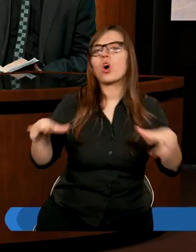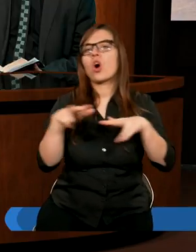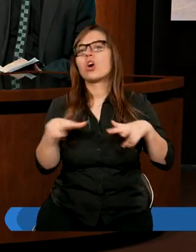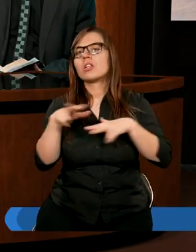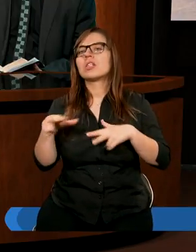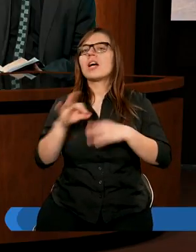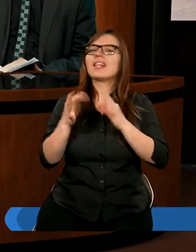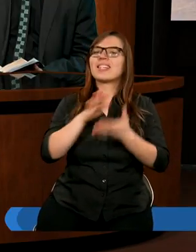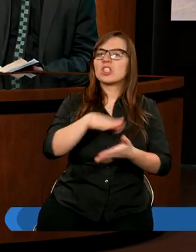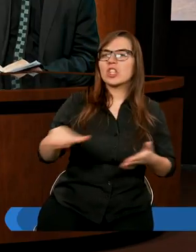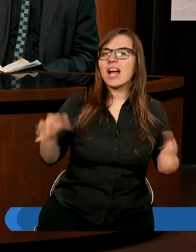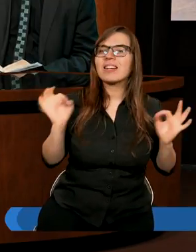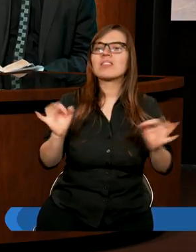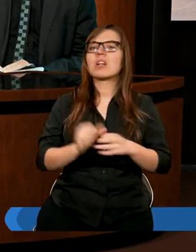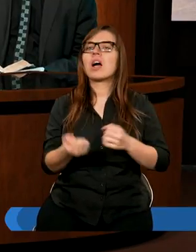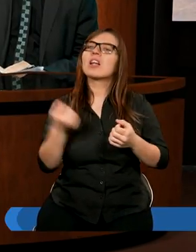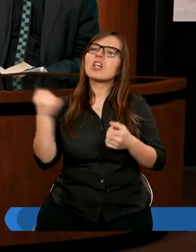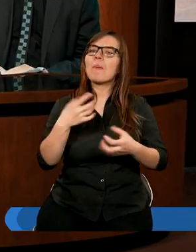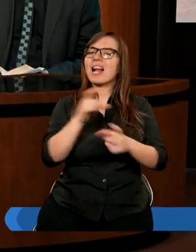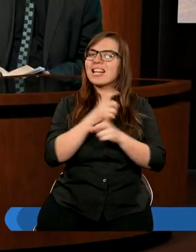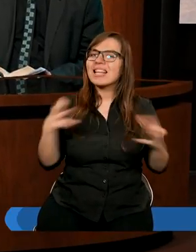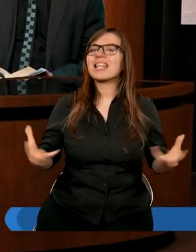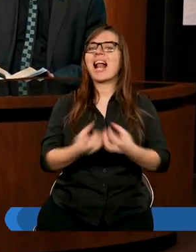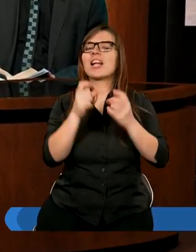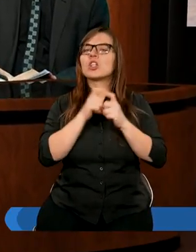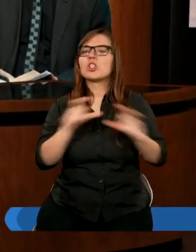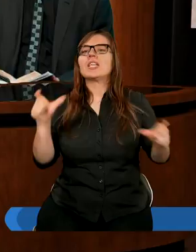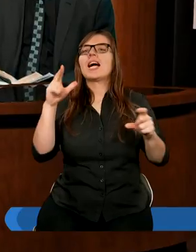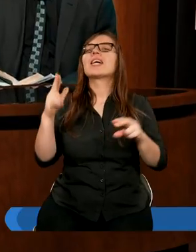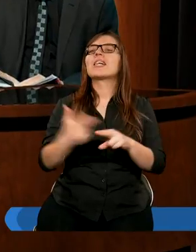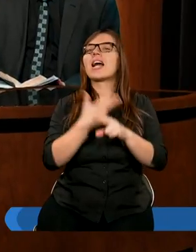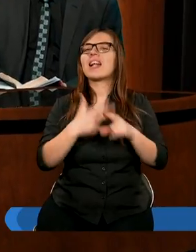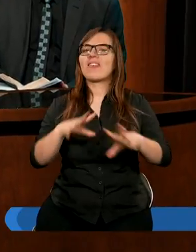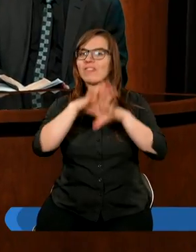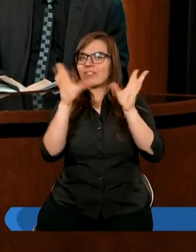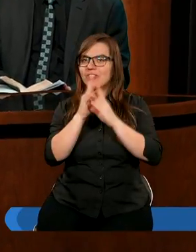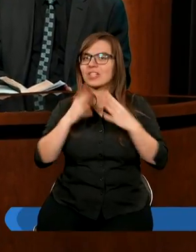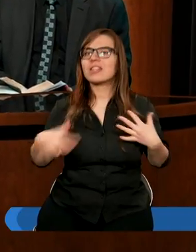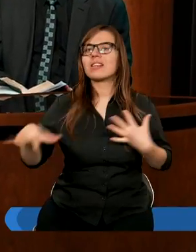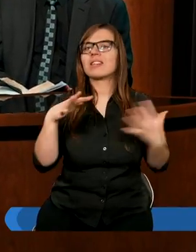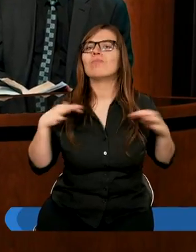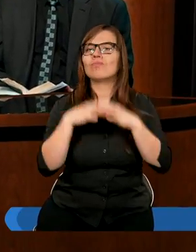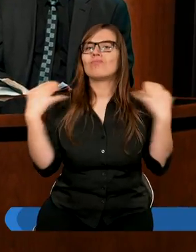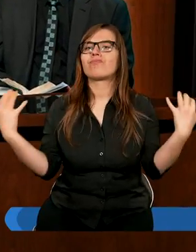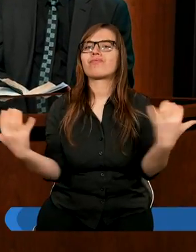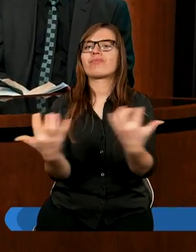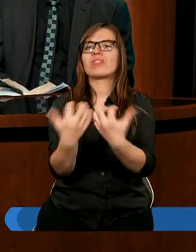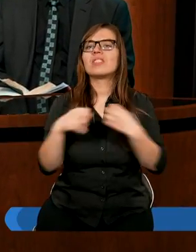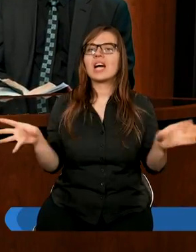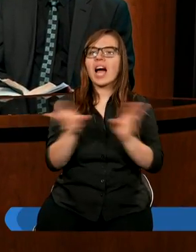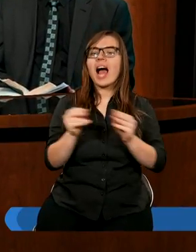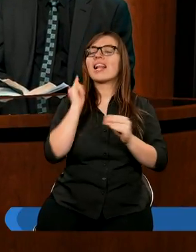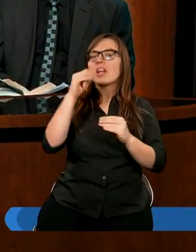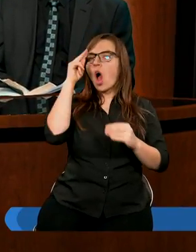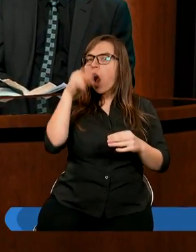zwłaszcza gdy są dzieci. Trzeba znaleźć taki czas, kiedy wszyscy mogą być razem. I ojciec, który